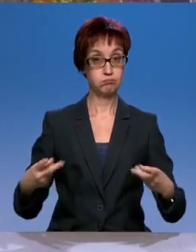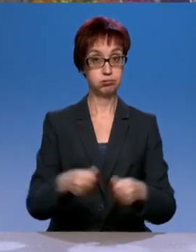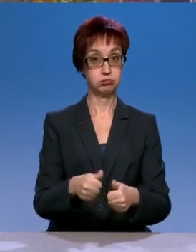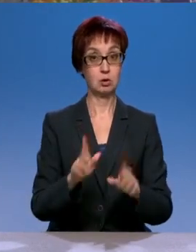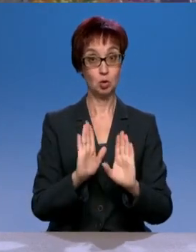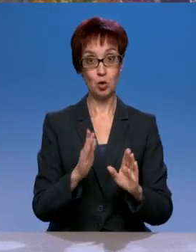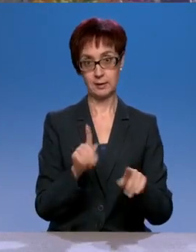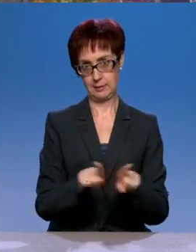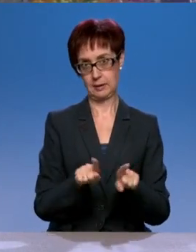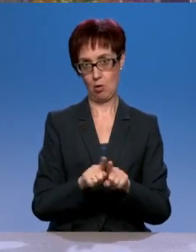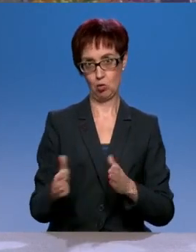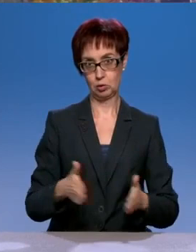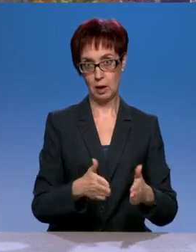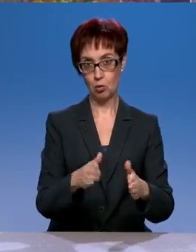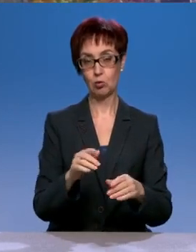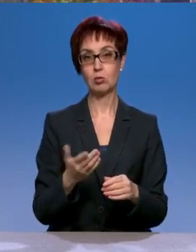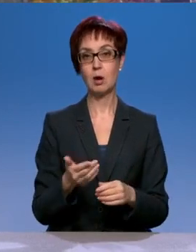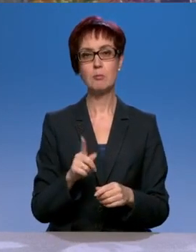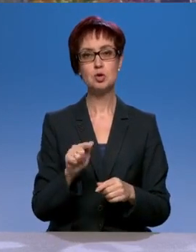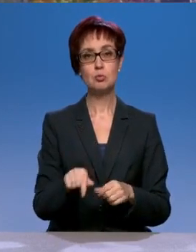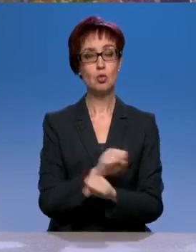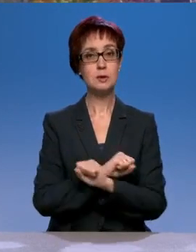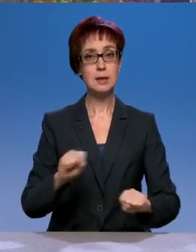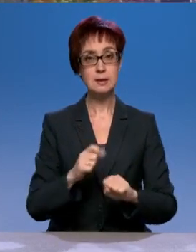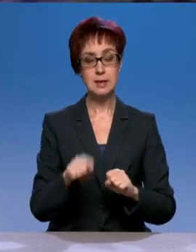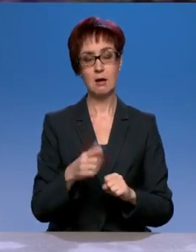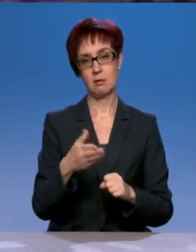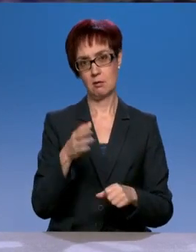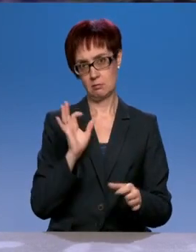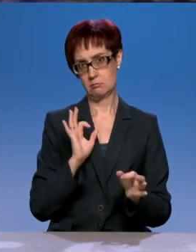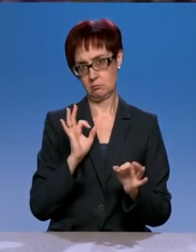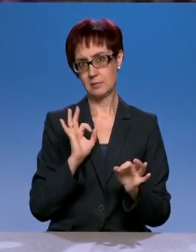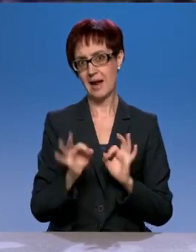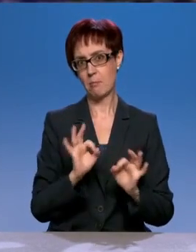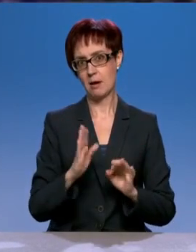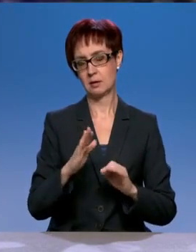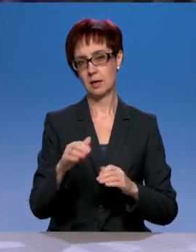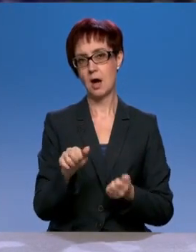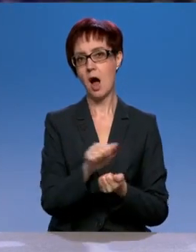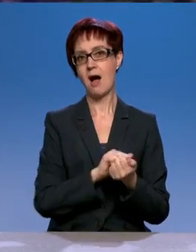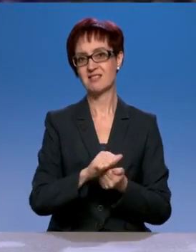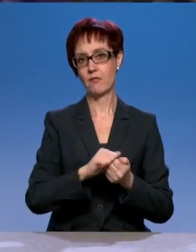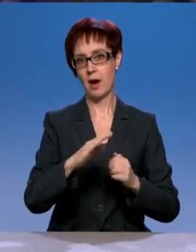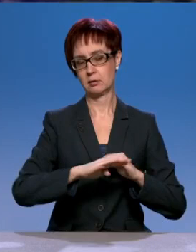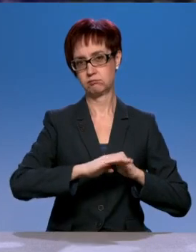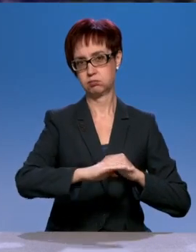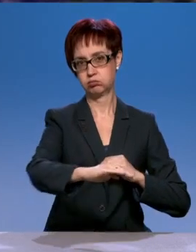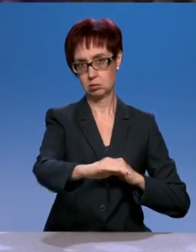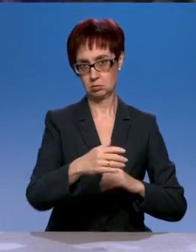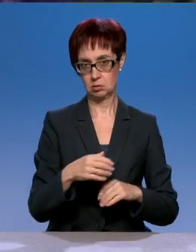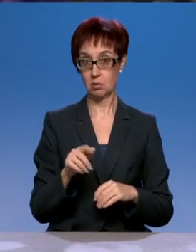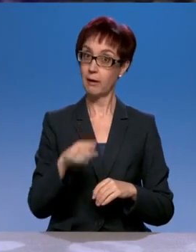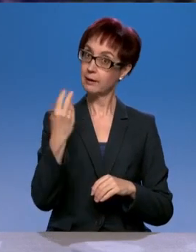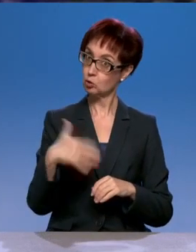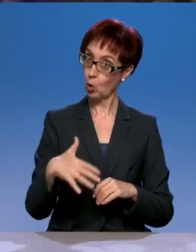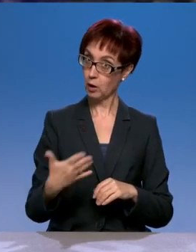нормальный асфальт? Асфальт это дорого. Асфальт... Ну, давайте вот смотреть. Есть такое понятие в физике, да, усталость металла. Да,